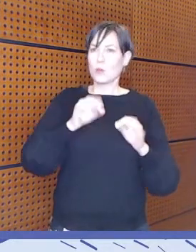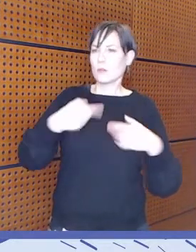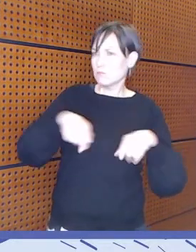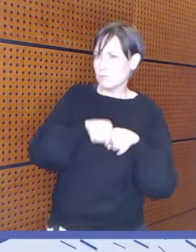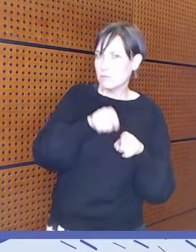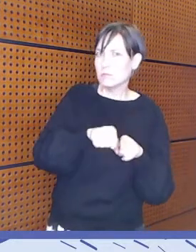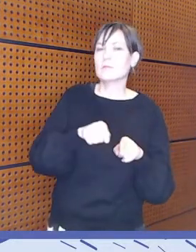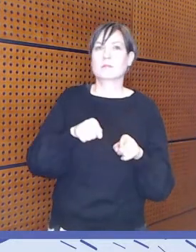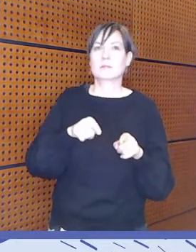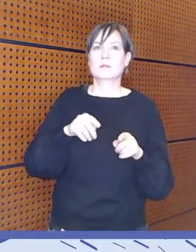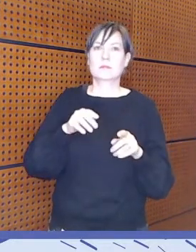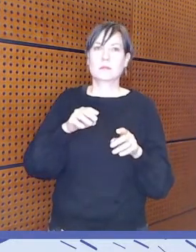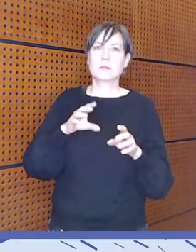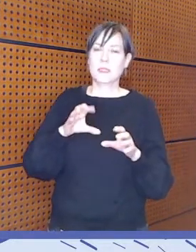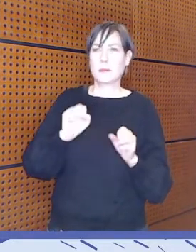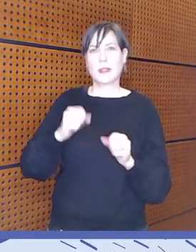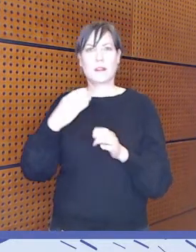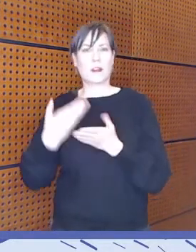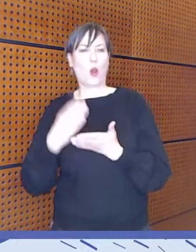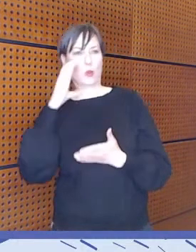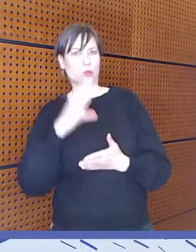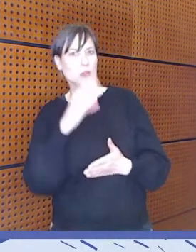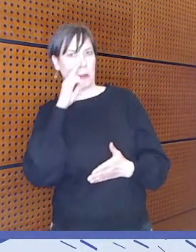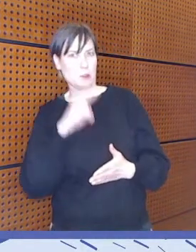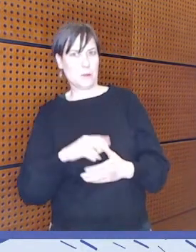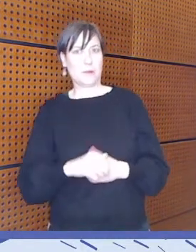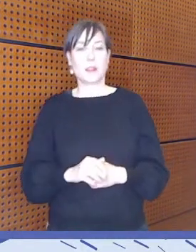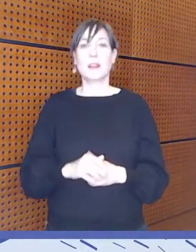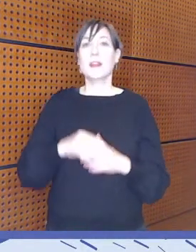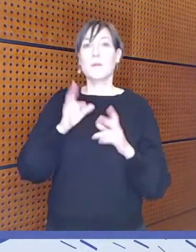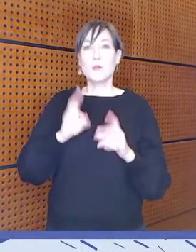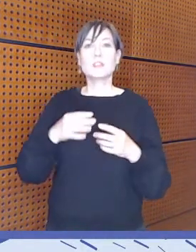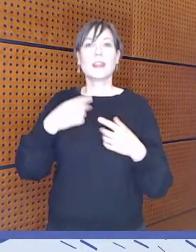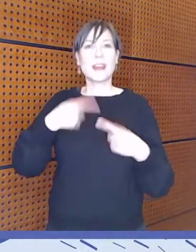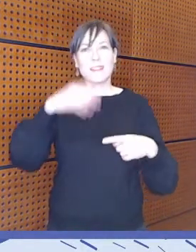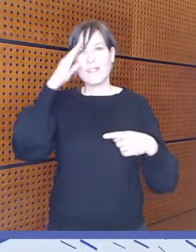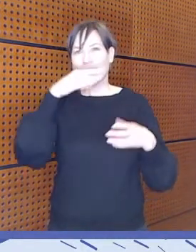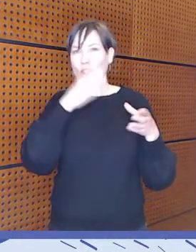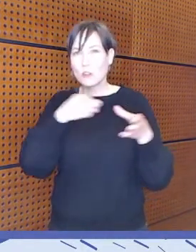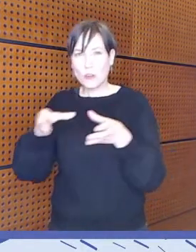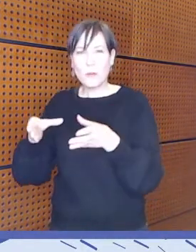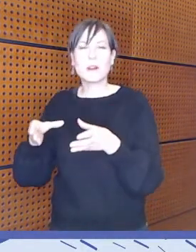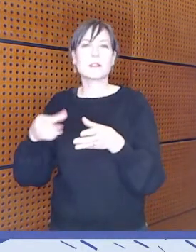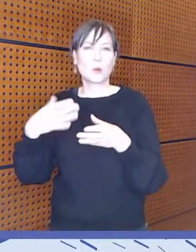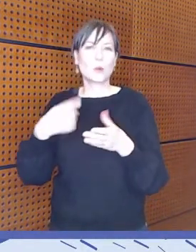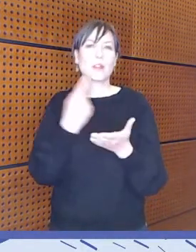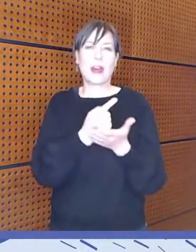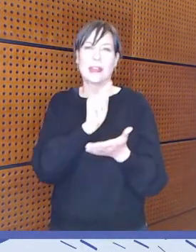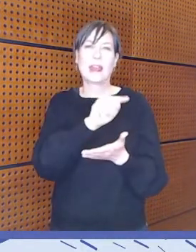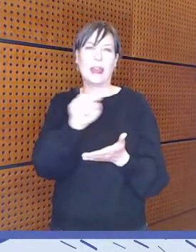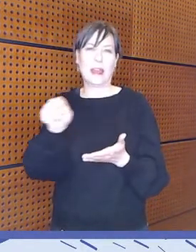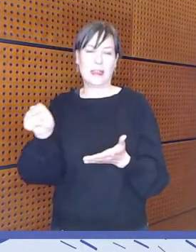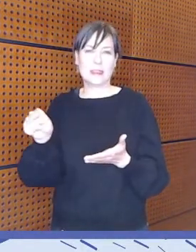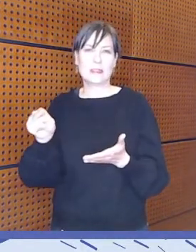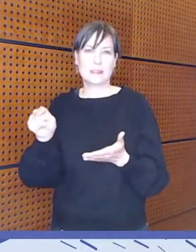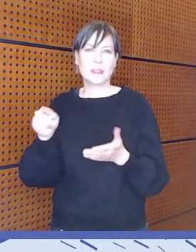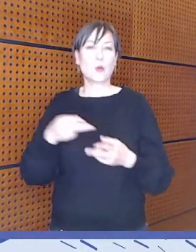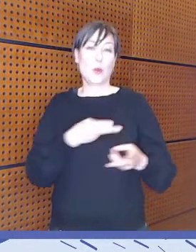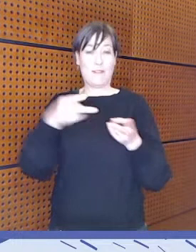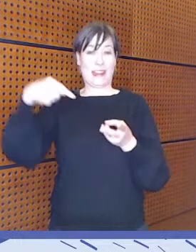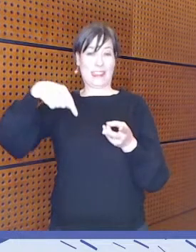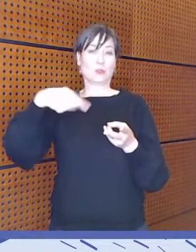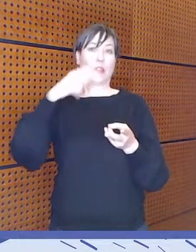Kuten aiemmin sanottiin, erilaiset yhteistyöryhmät koettiin erityisen tärkeinä tässä yhdenvertaisuuden